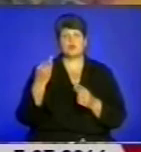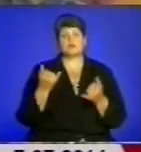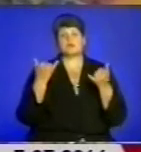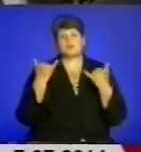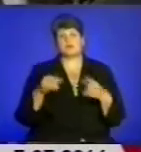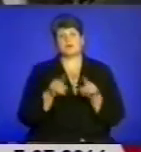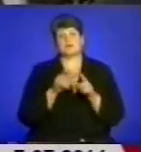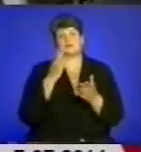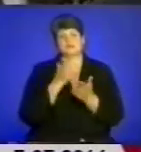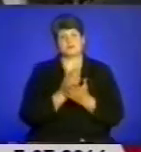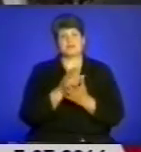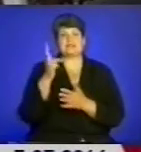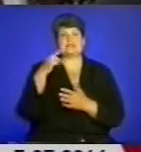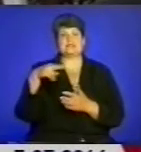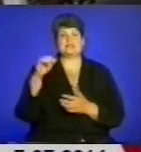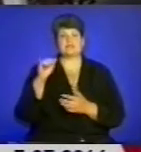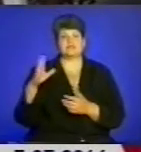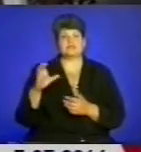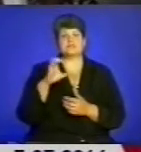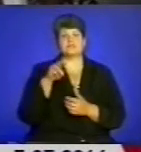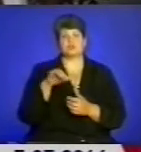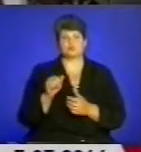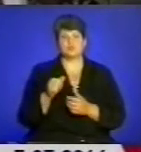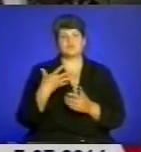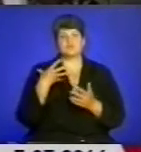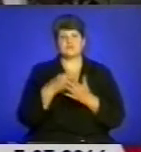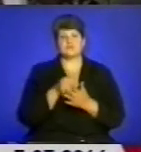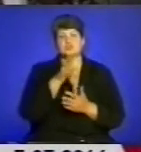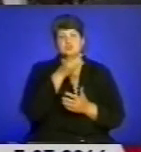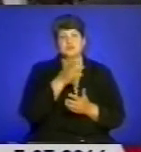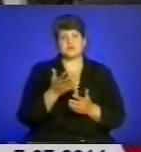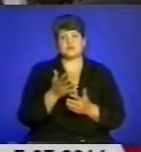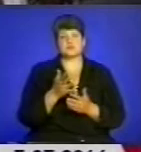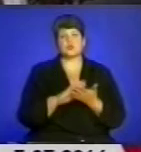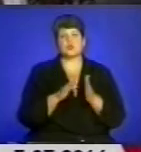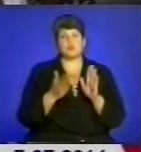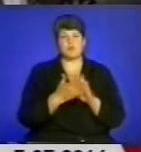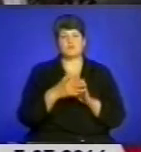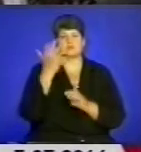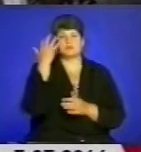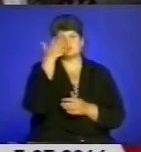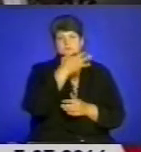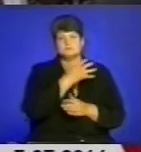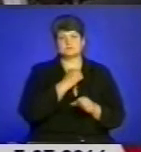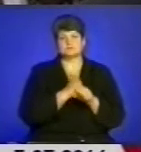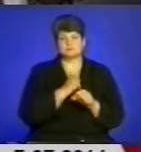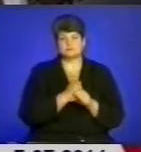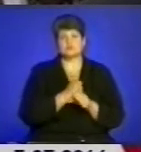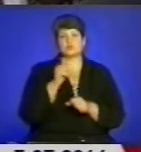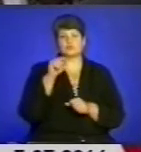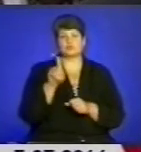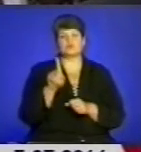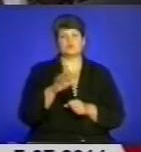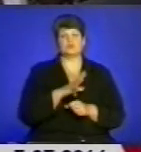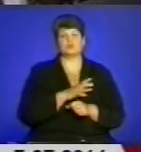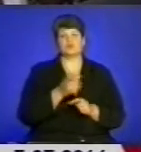є. Бо Давид і Святополк в свій час князя Василька, вони ж домовились осліпити, тільки через те, що він був занадто